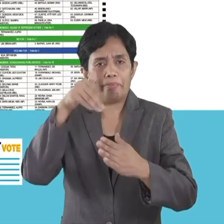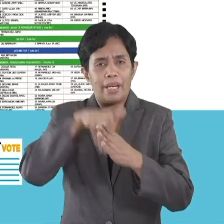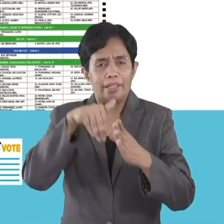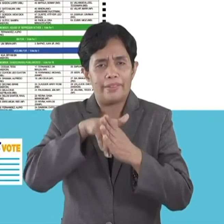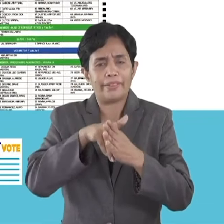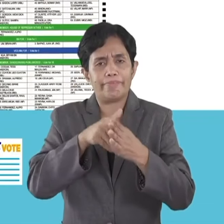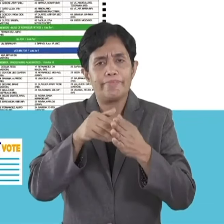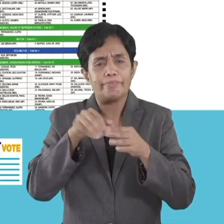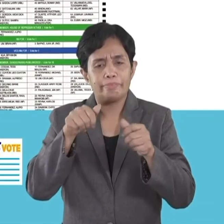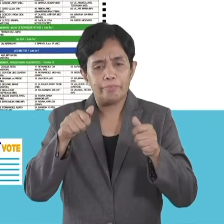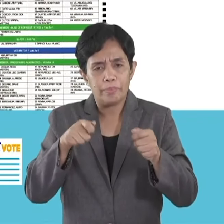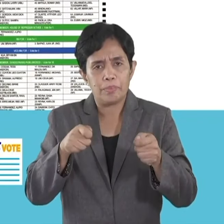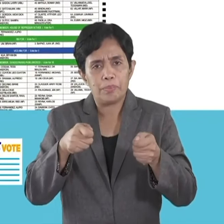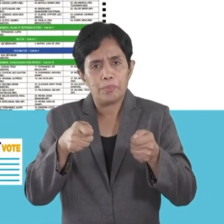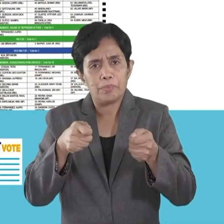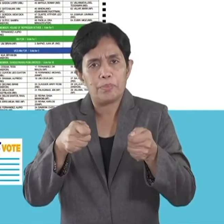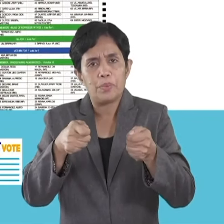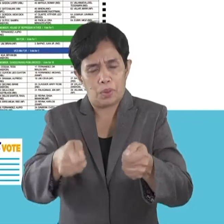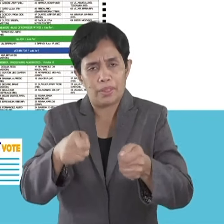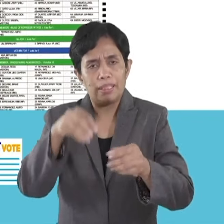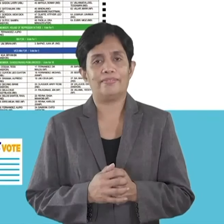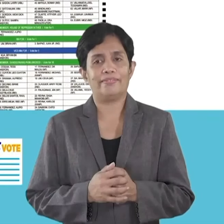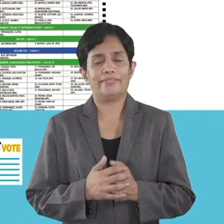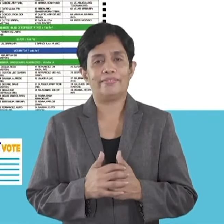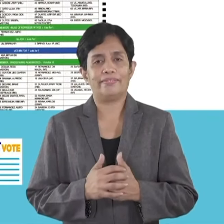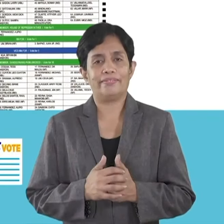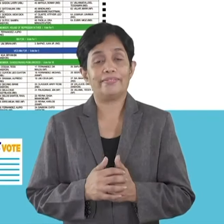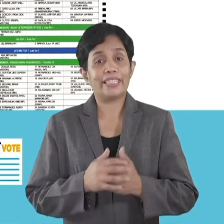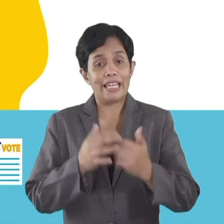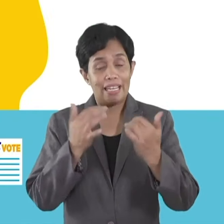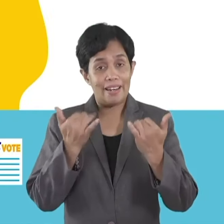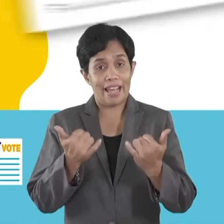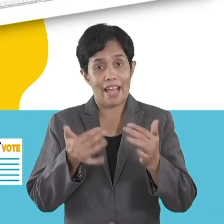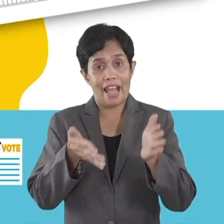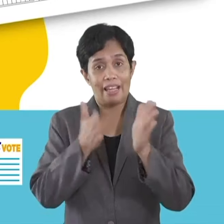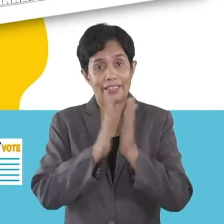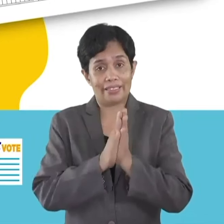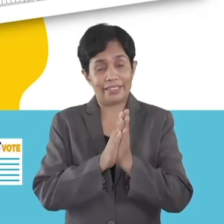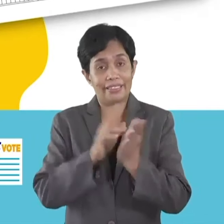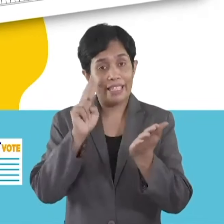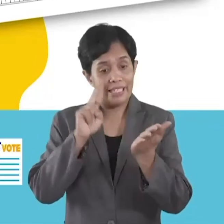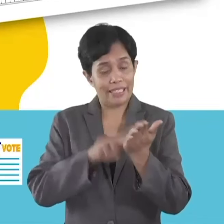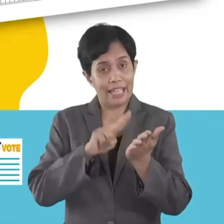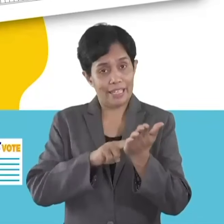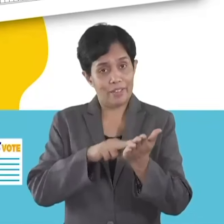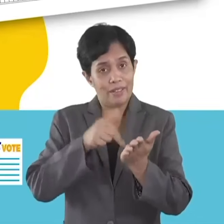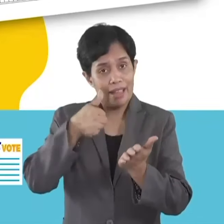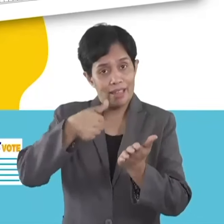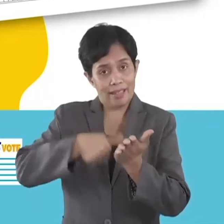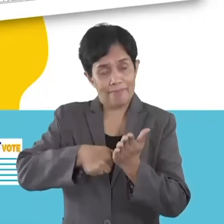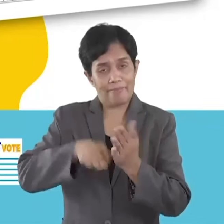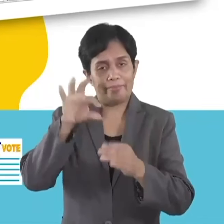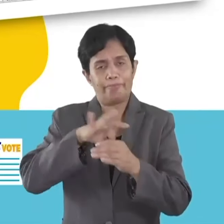isulod sa VCM sa wala pa mahuman ang adlaw, huwag ang imong boto, maihap. Hangyoon kakaroon